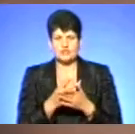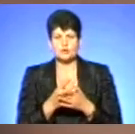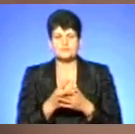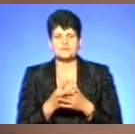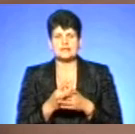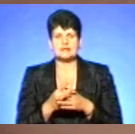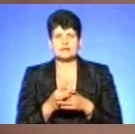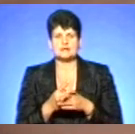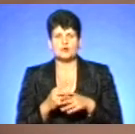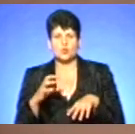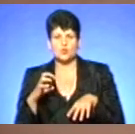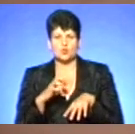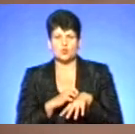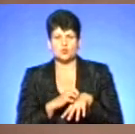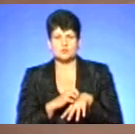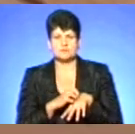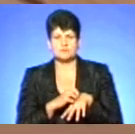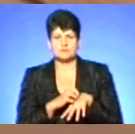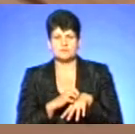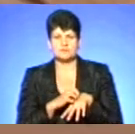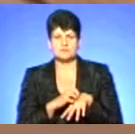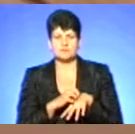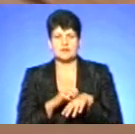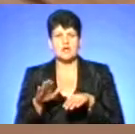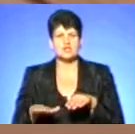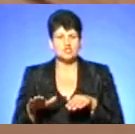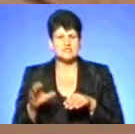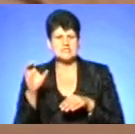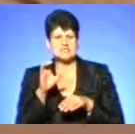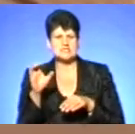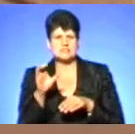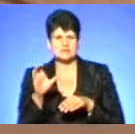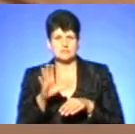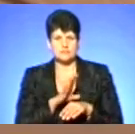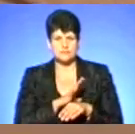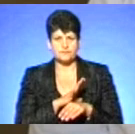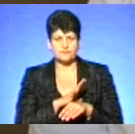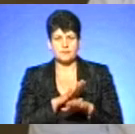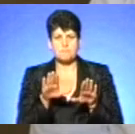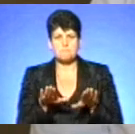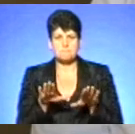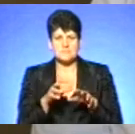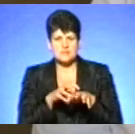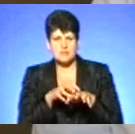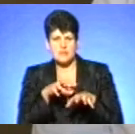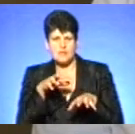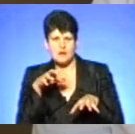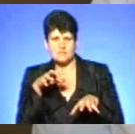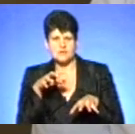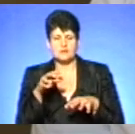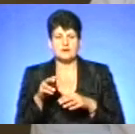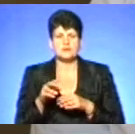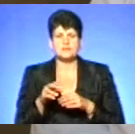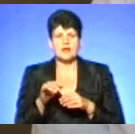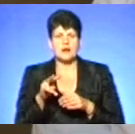укусу. Ніжка синюшна була, в місці набряк, лімфоденіт.